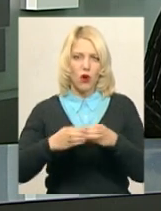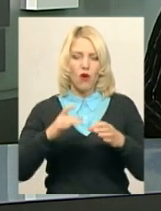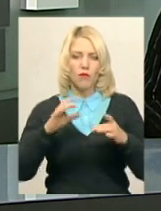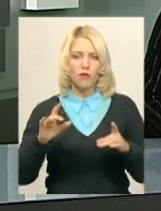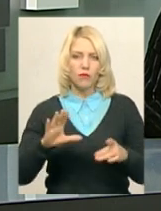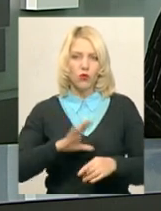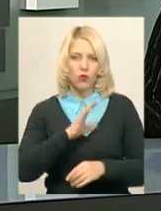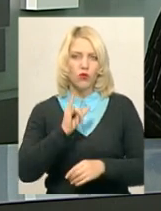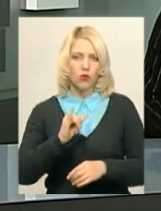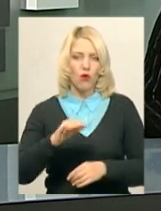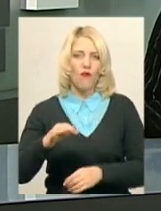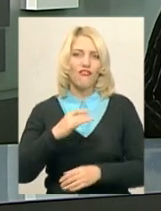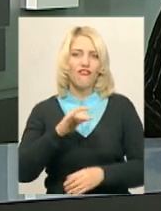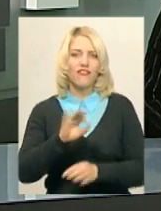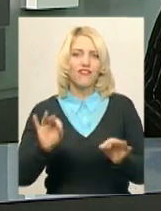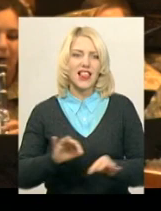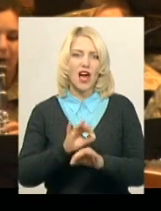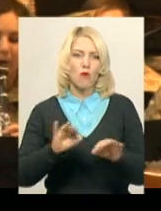відбувався в обласній філармонії.